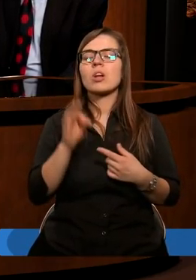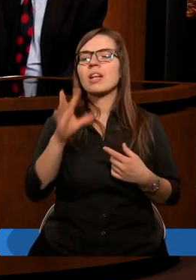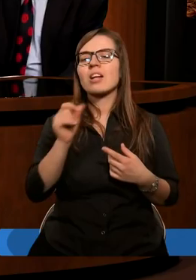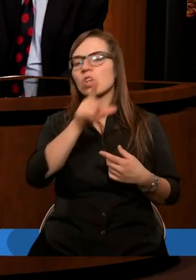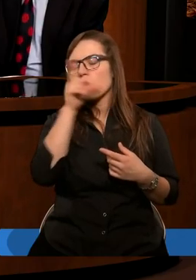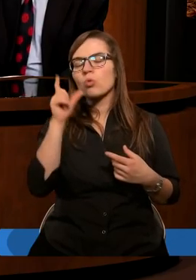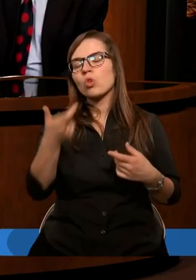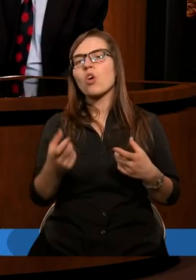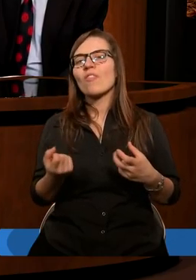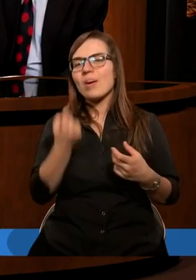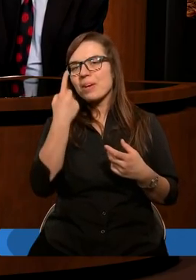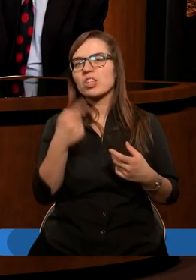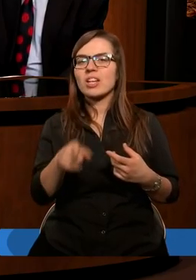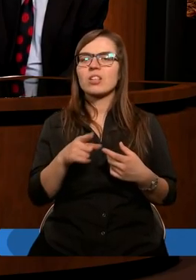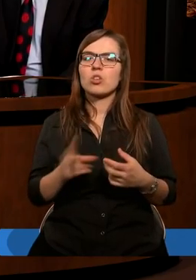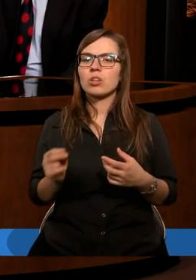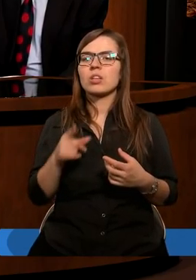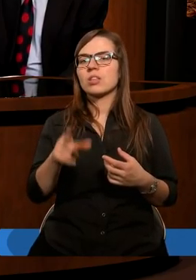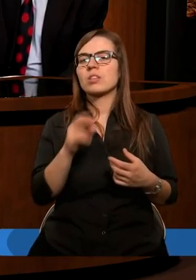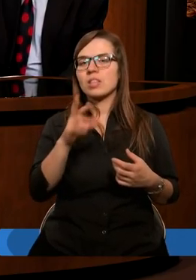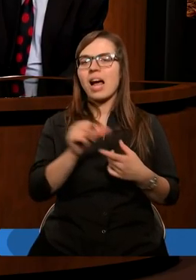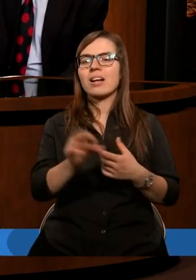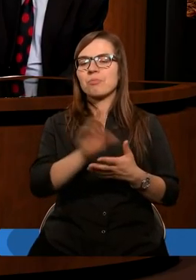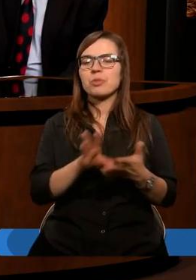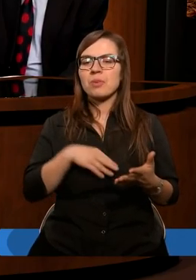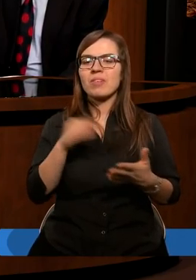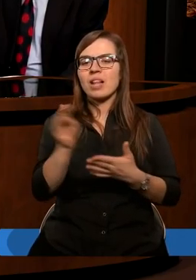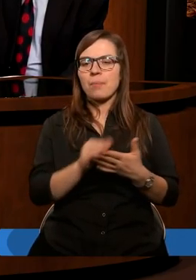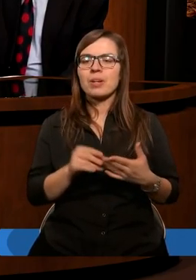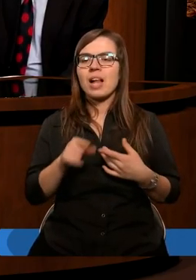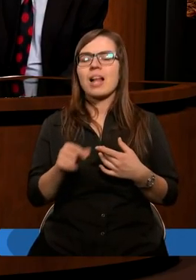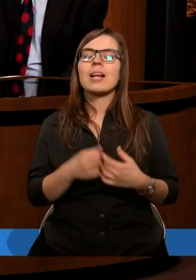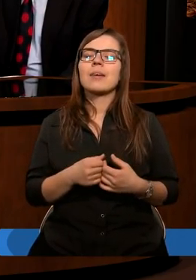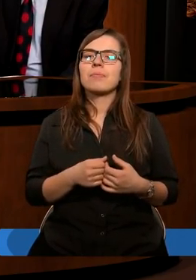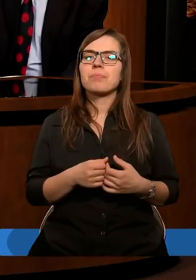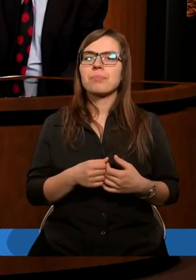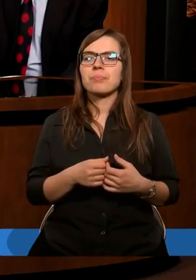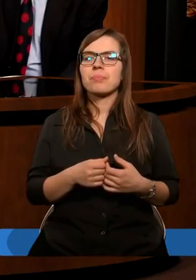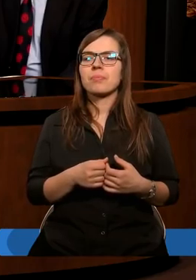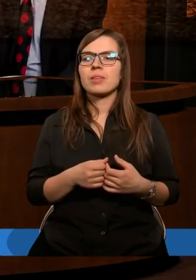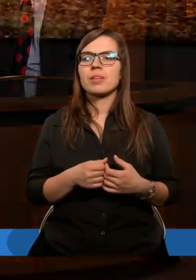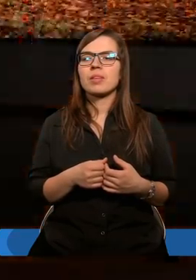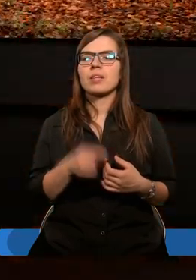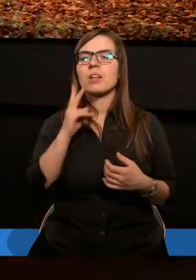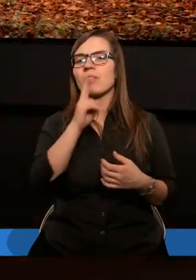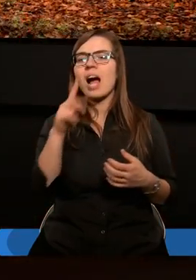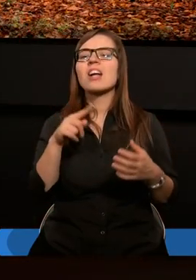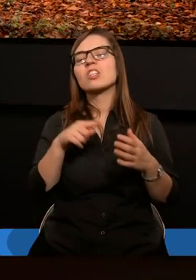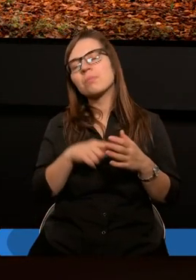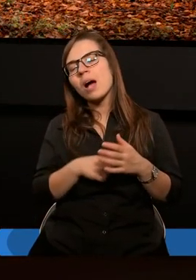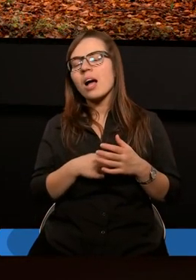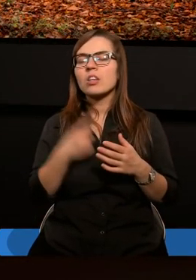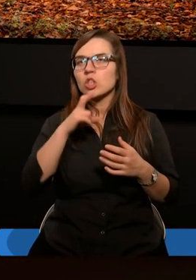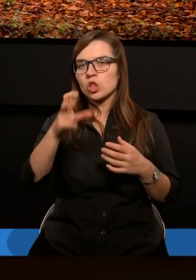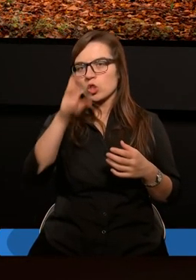tak, że to ludzie wymyśli taką koncepcję. Już w Piśmie Świętym taka koncepcja też występuje. W każdym